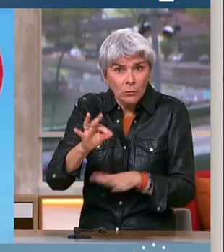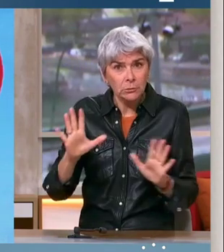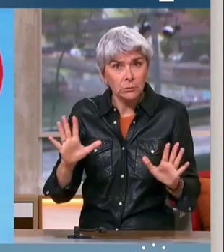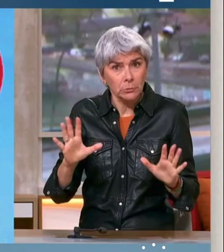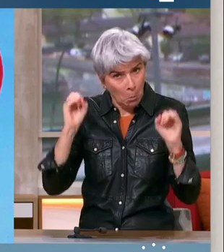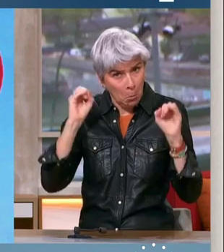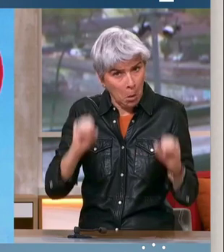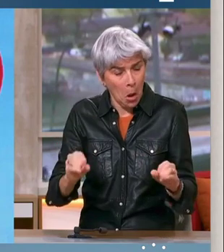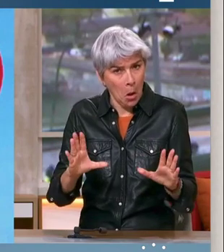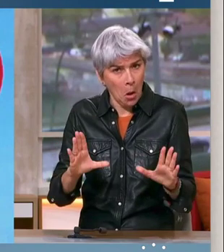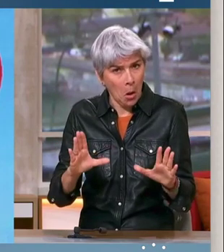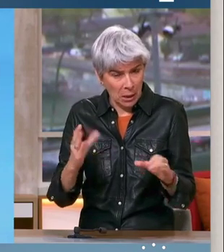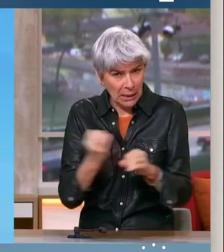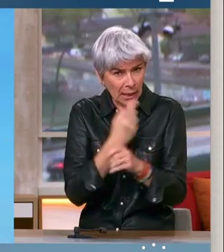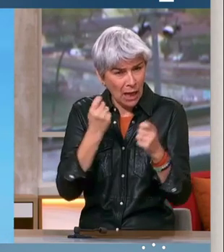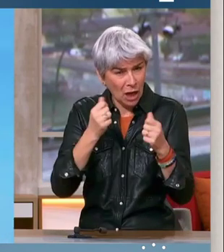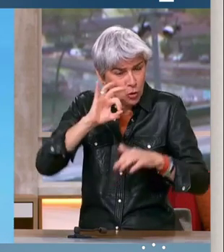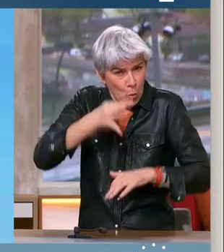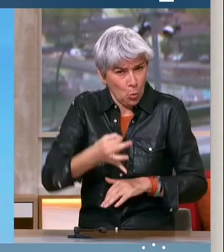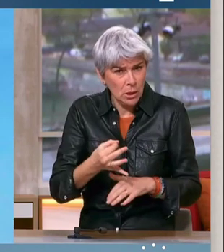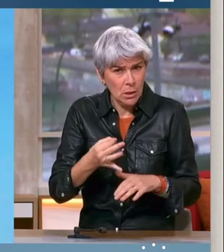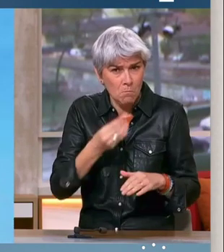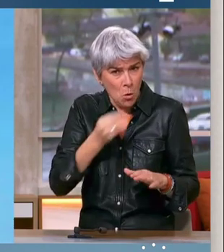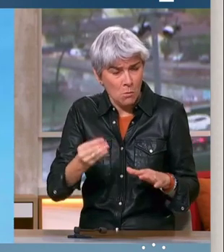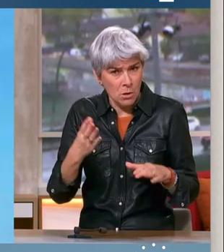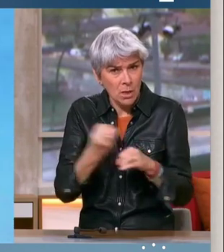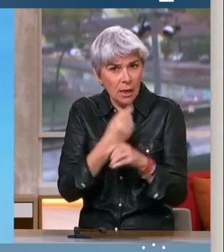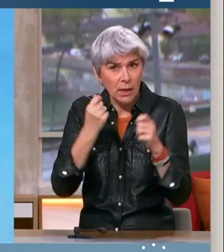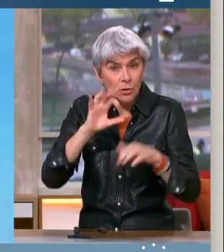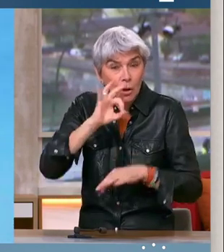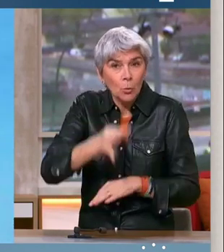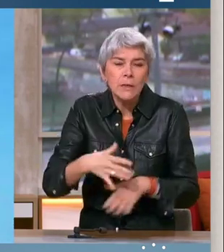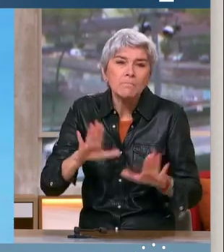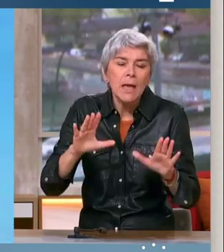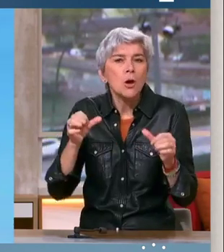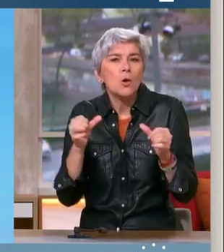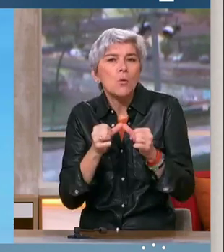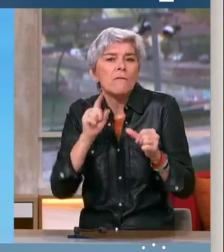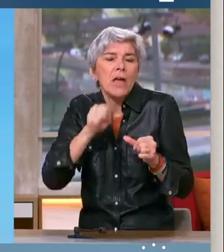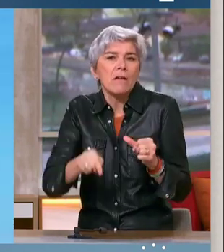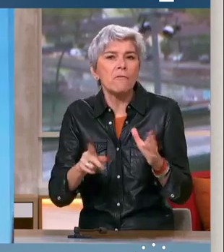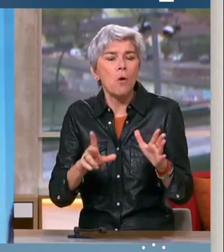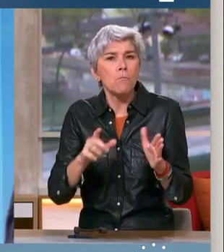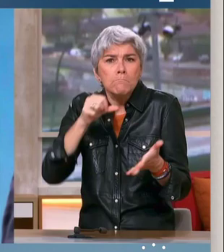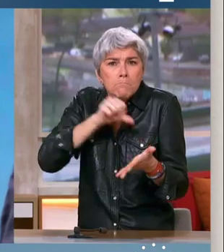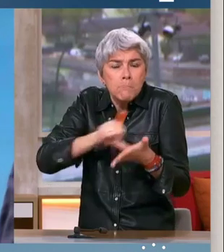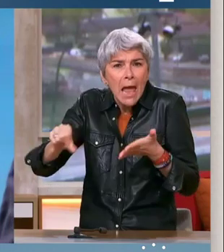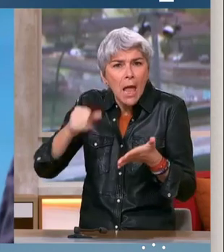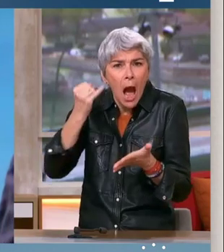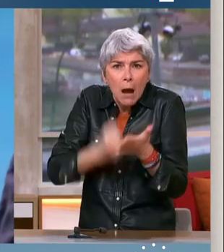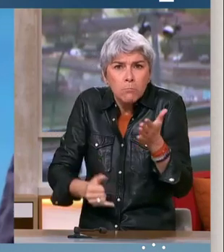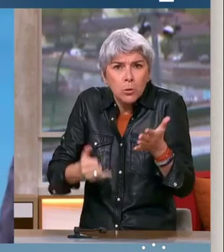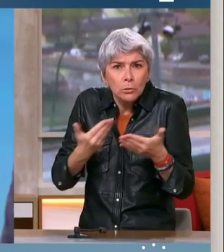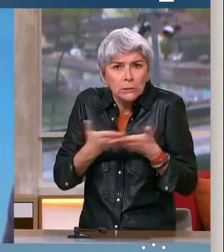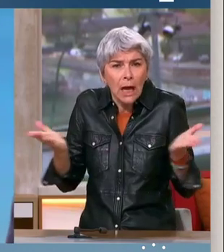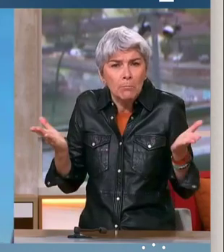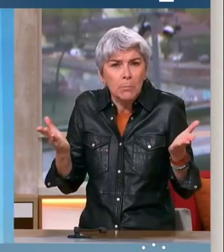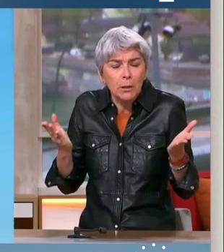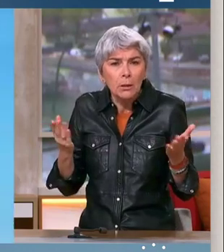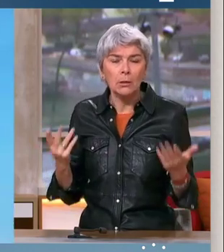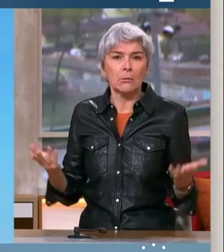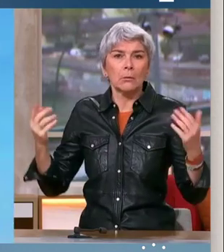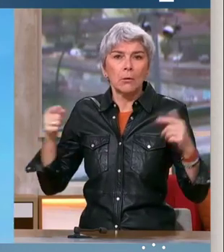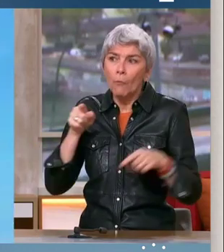leur empêche pas d'en gagner. Elles en gagneront, mais elles doivent tout simplement payer leurs impôts. Comme tout le monde. Enfin, vous,